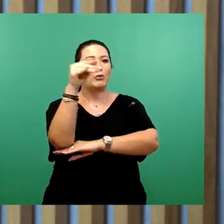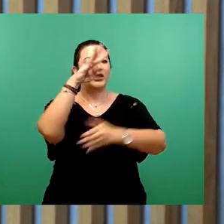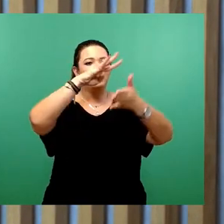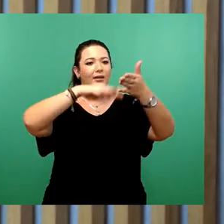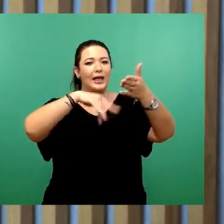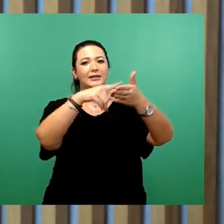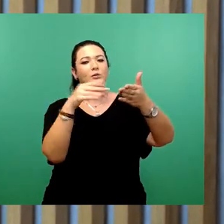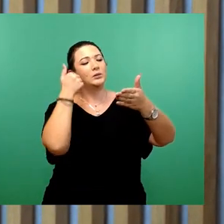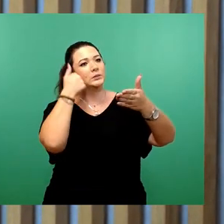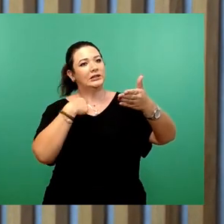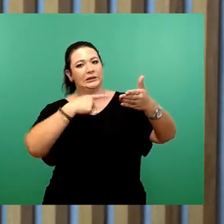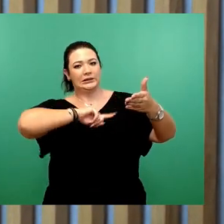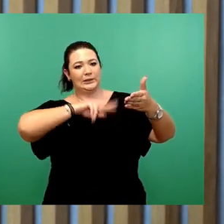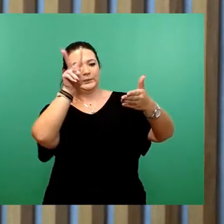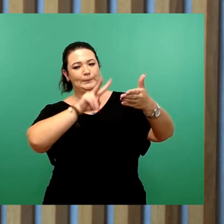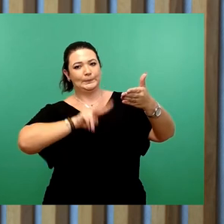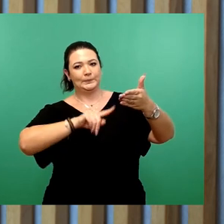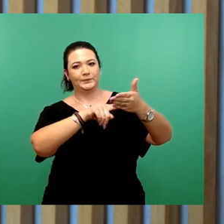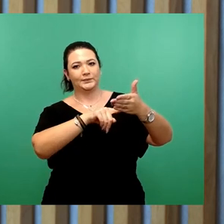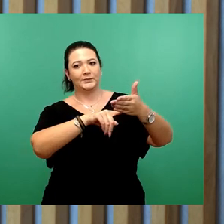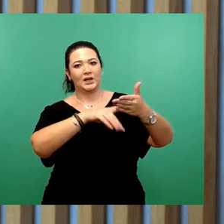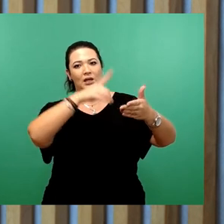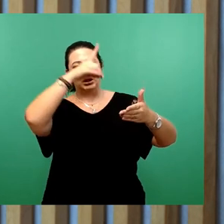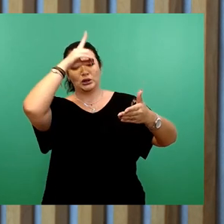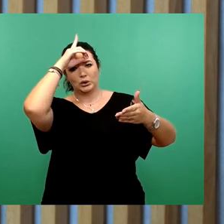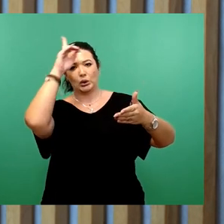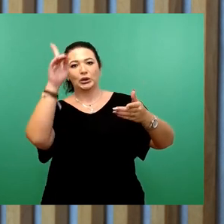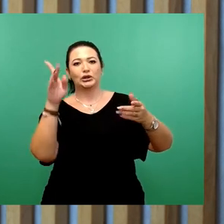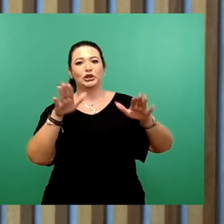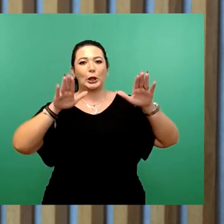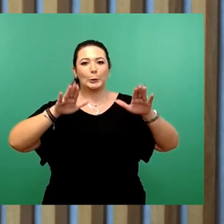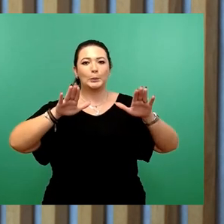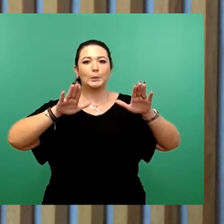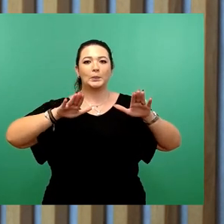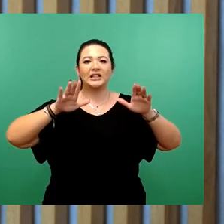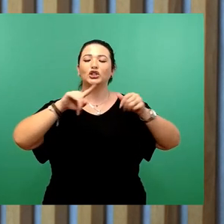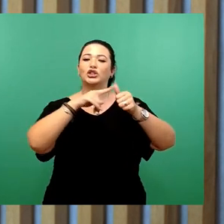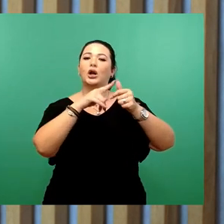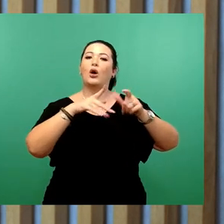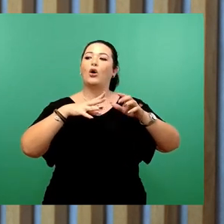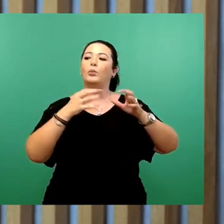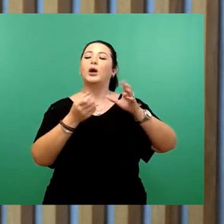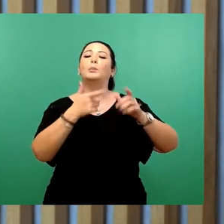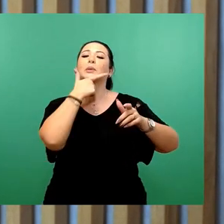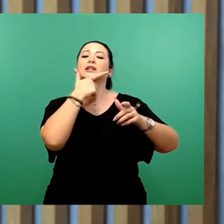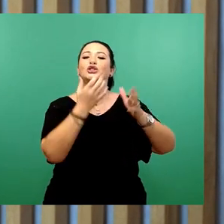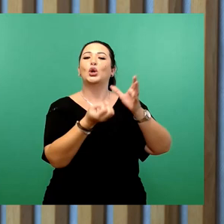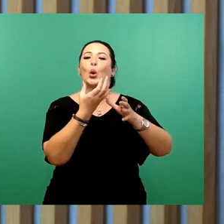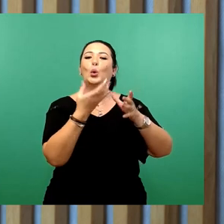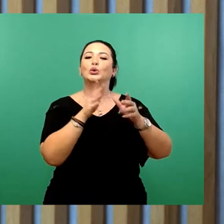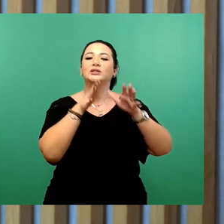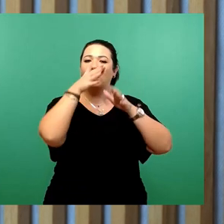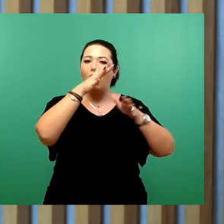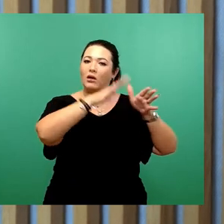verlesen zu lassen, der heißt Deutsch-Britischer Rosengarten, die Überschrift, und dann steht dort, Dieser Rosengarten ist den vielen